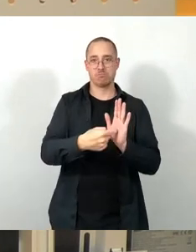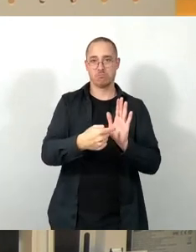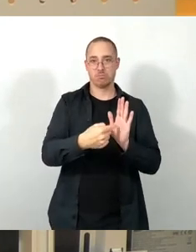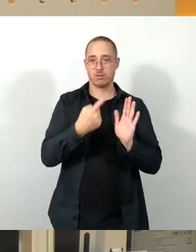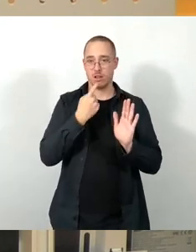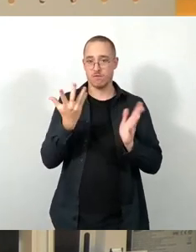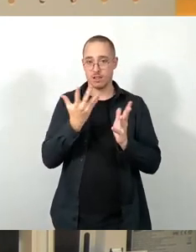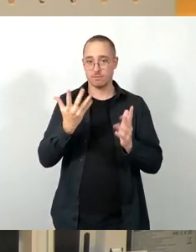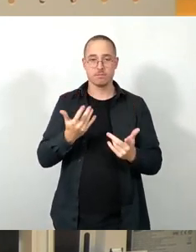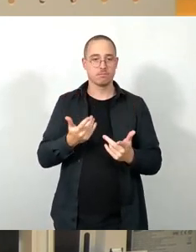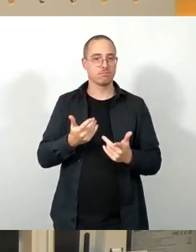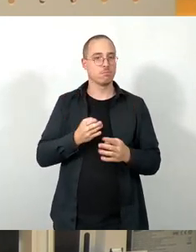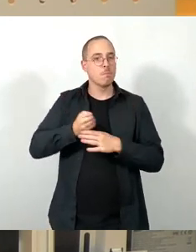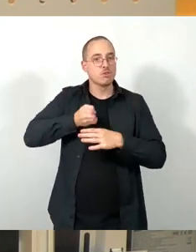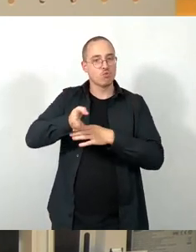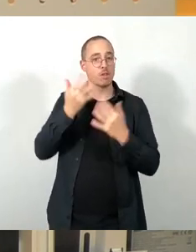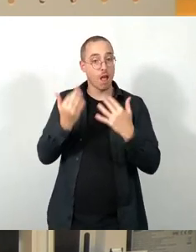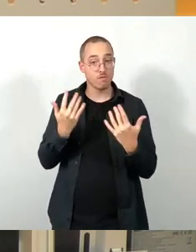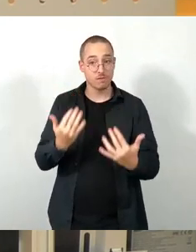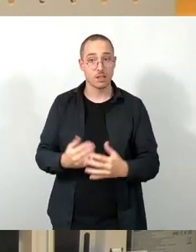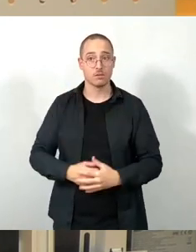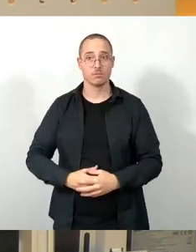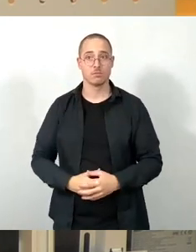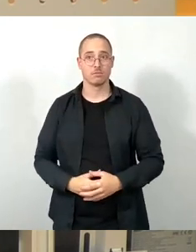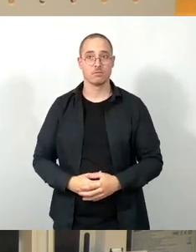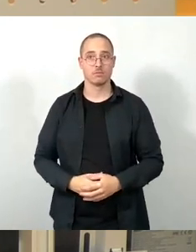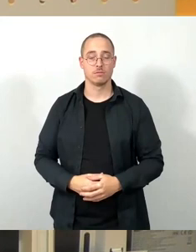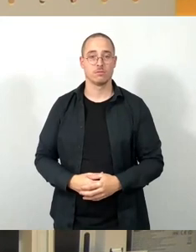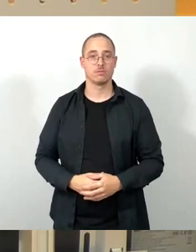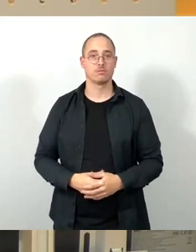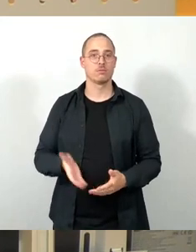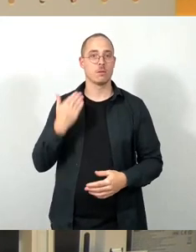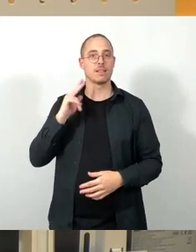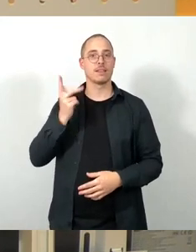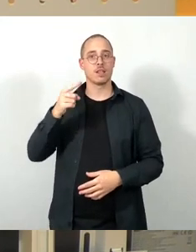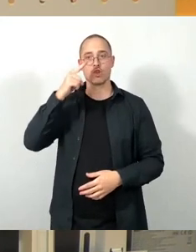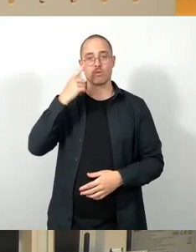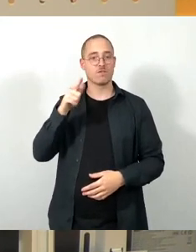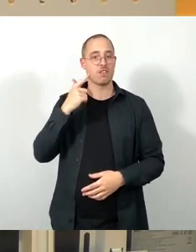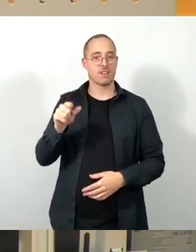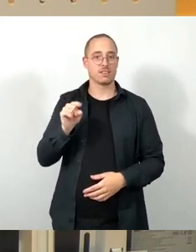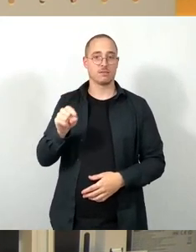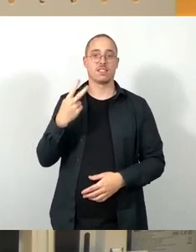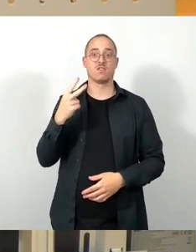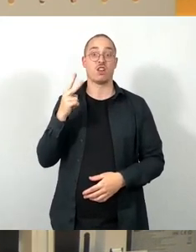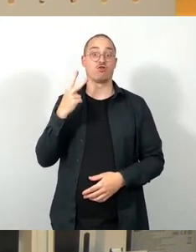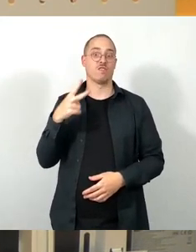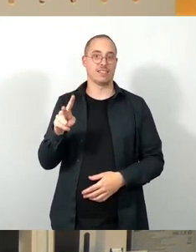Am 3. Juni 2022 Kinderfest mit 22 Gästen, am 1. Juli 2022